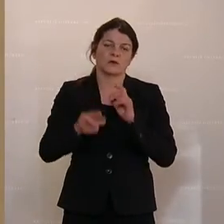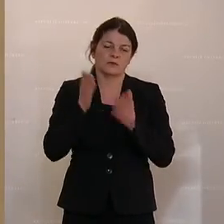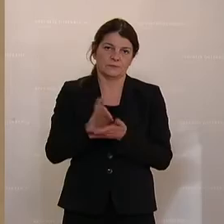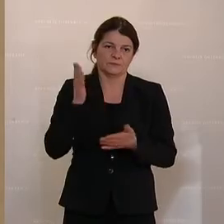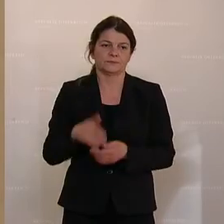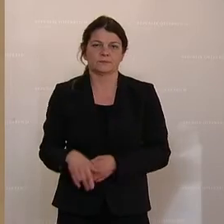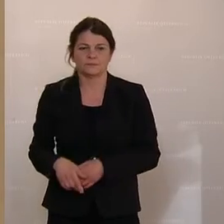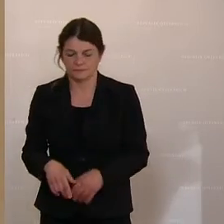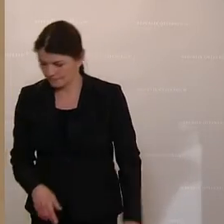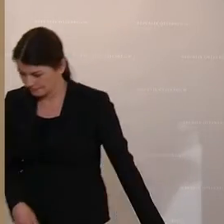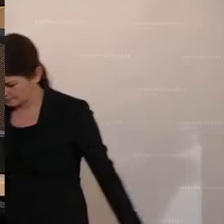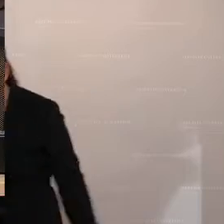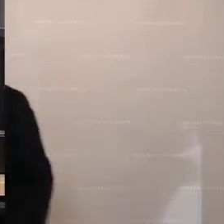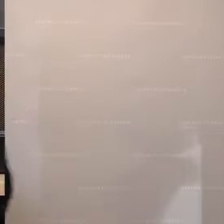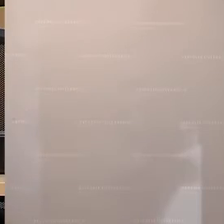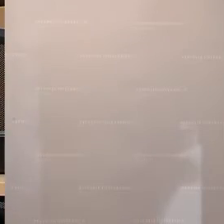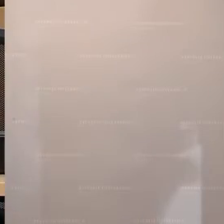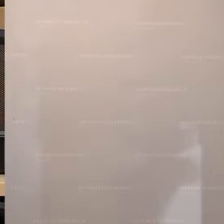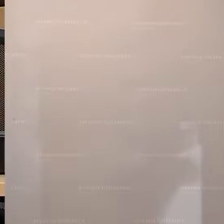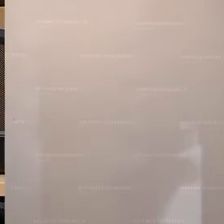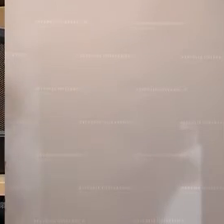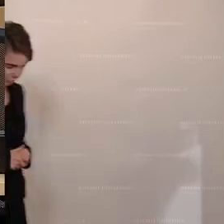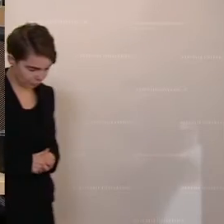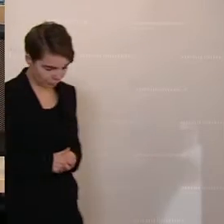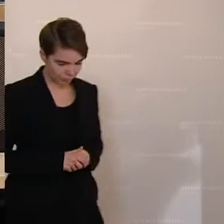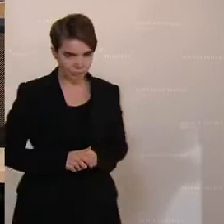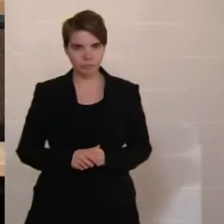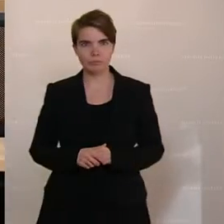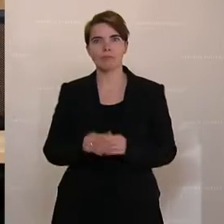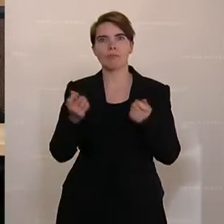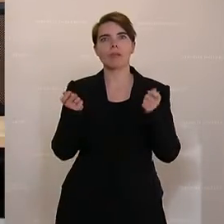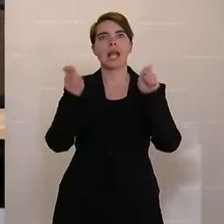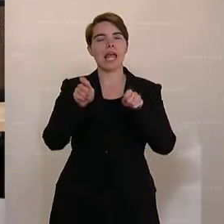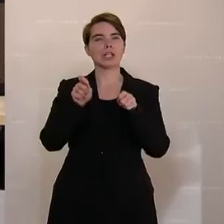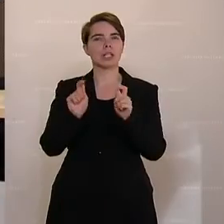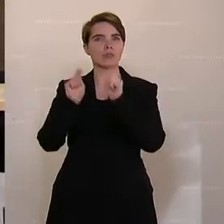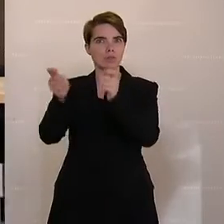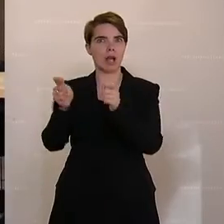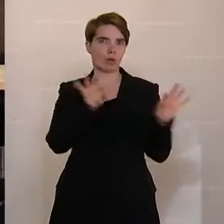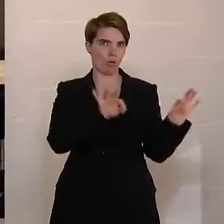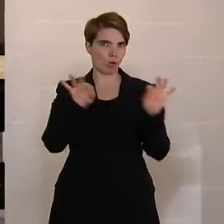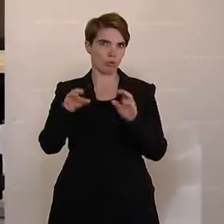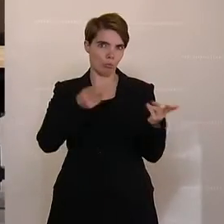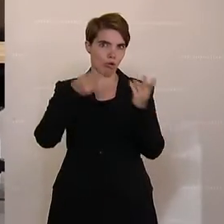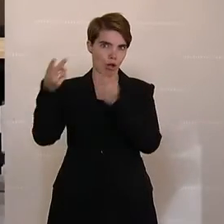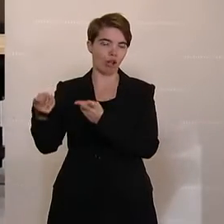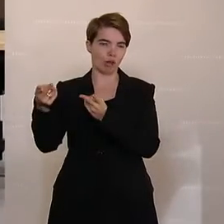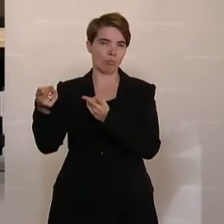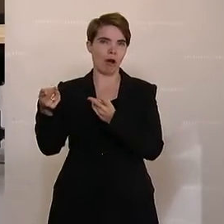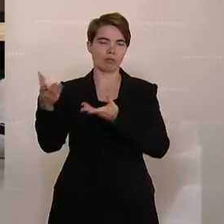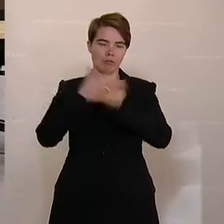Zu Hermann Bröckel, Unterrichtssprecher der FPÖ, dass die Budgetuntergruppe Bildung, Wissenschaft und Forschung